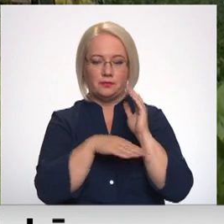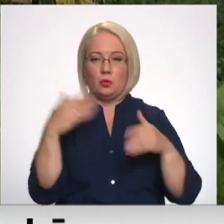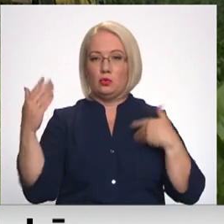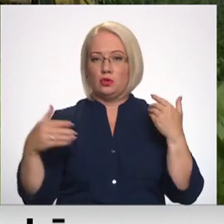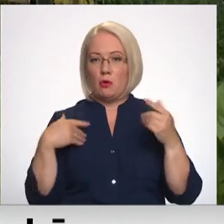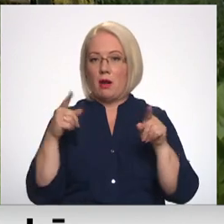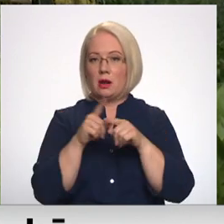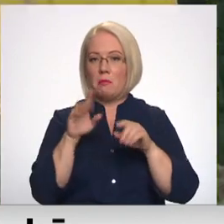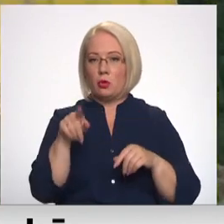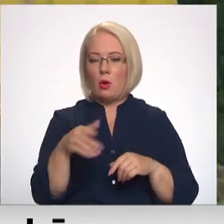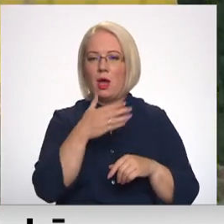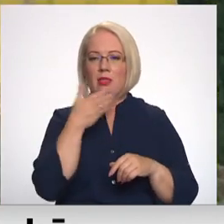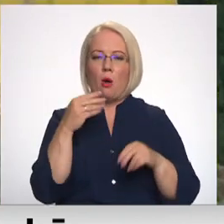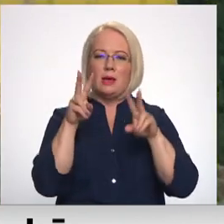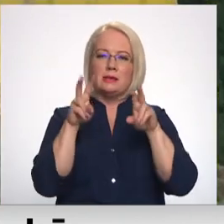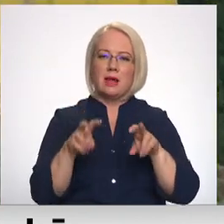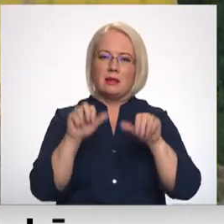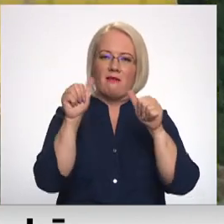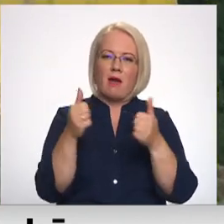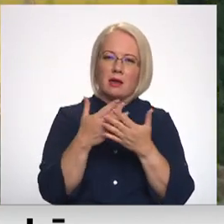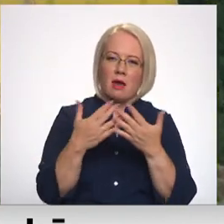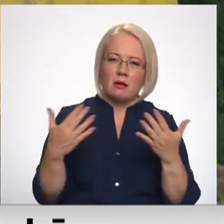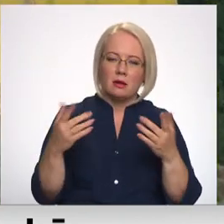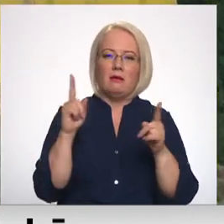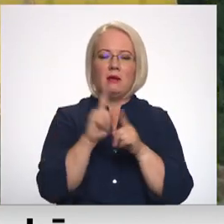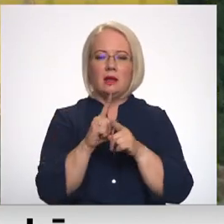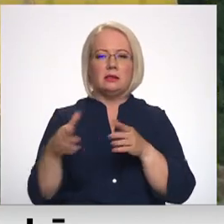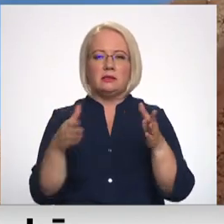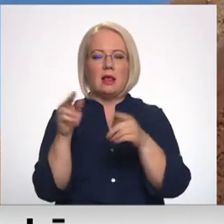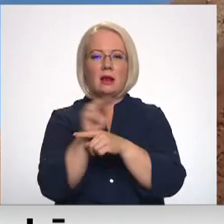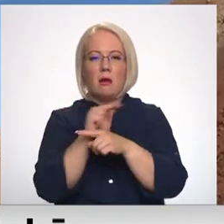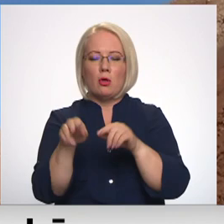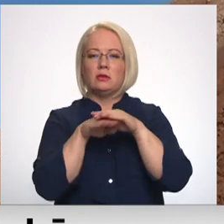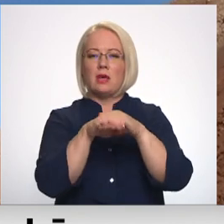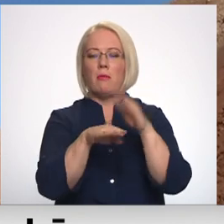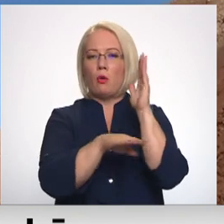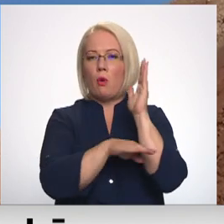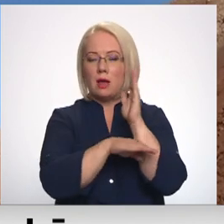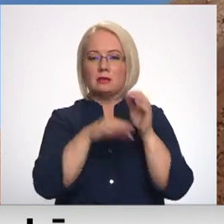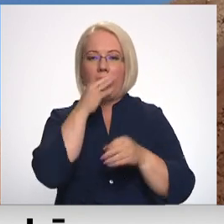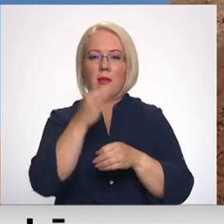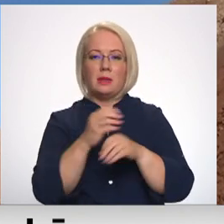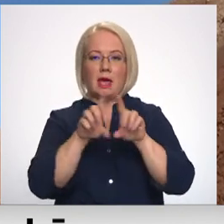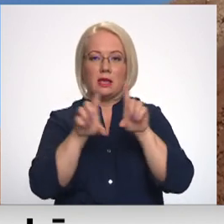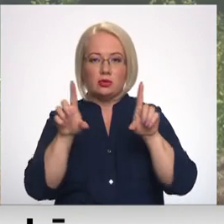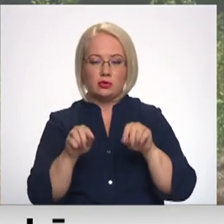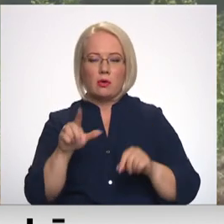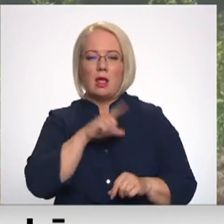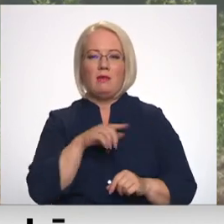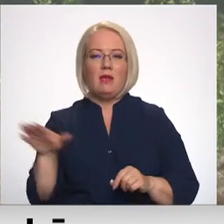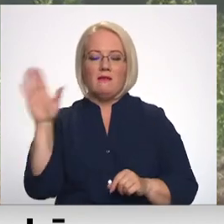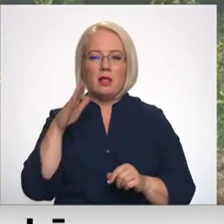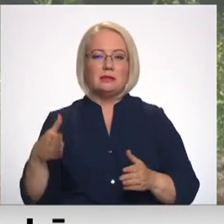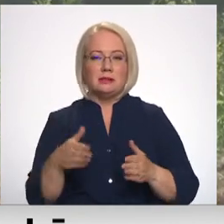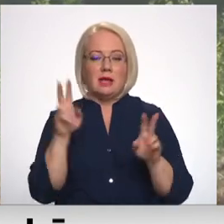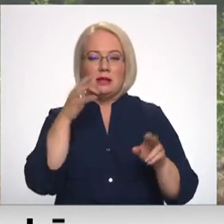ka nav skatīt iespējamiem varianti gan veikt ceļa remontu, gan saglabāt kokus. Atbildīgajās institūcijās tajā skaitā Latvijas valsts ceļi uzsver,